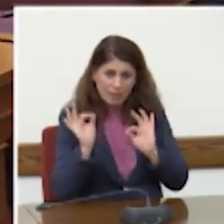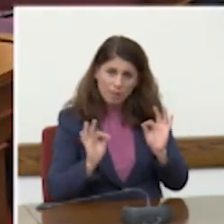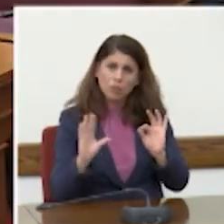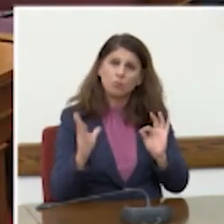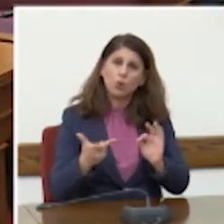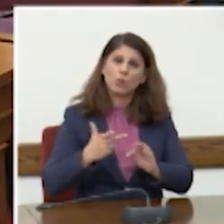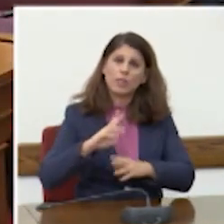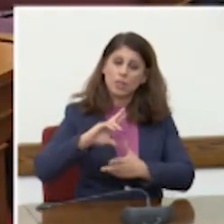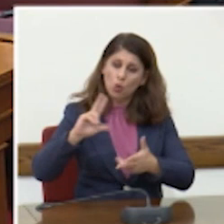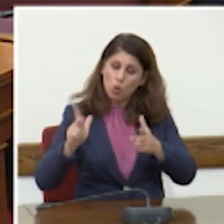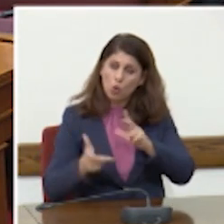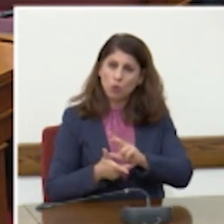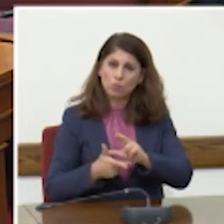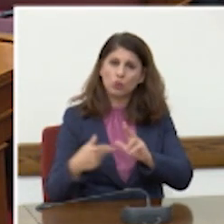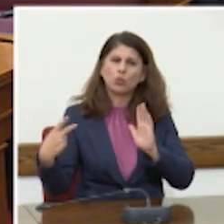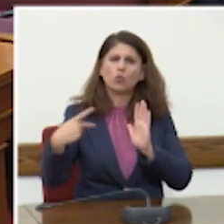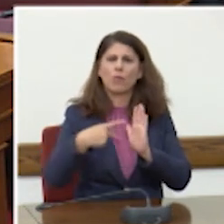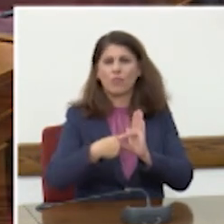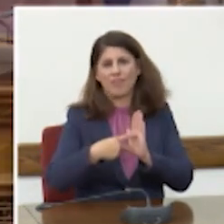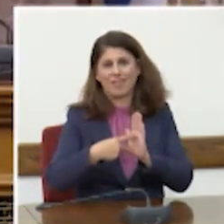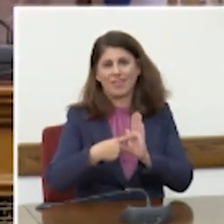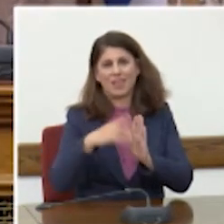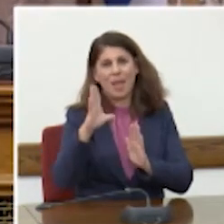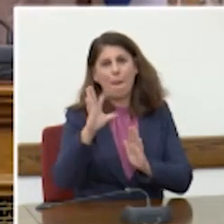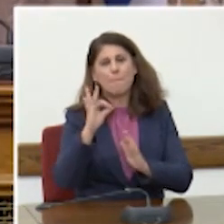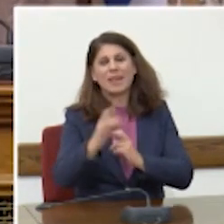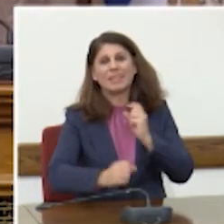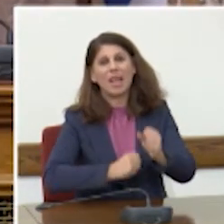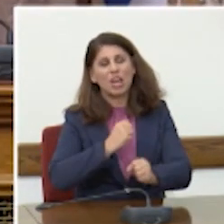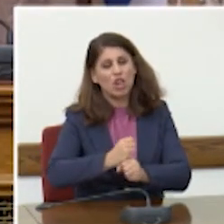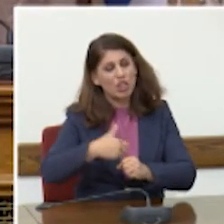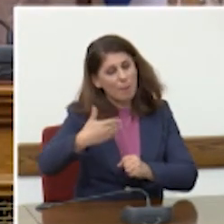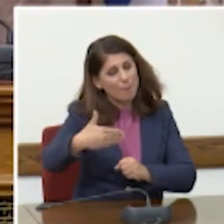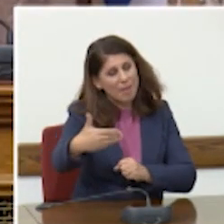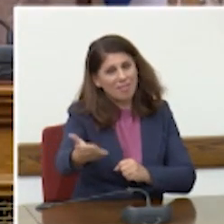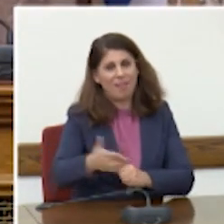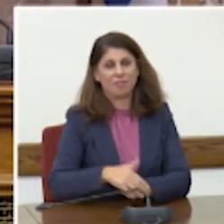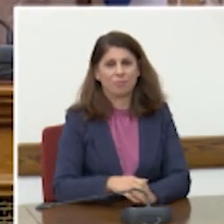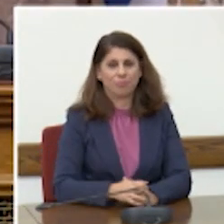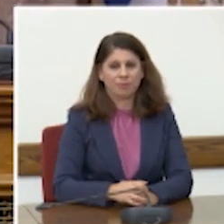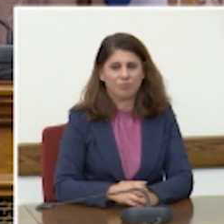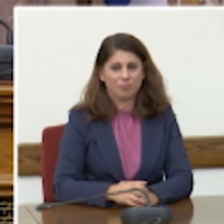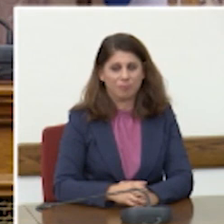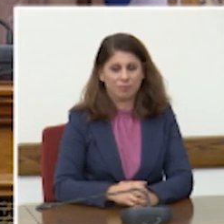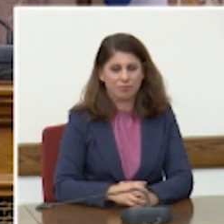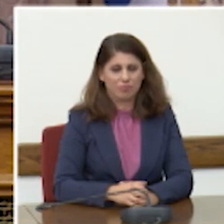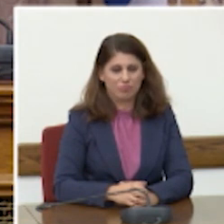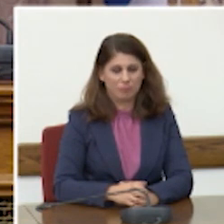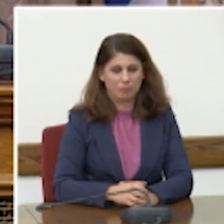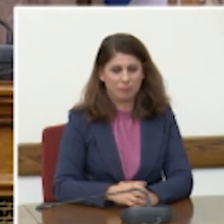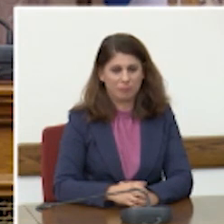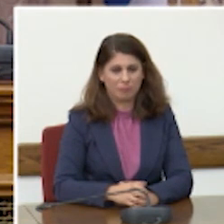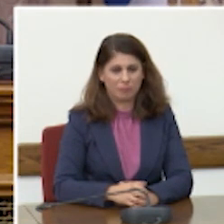κόσμος το 2000, 50 χρόνια δηλαδή, στο μέλλον. Στις σελίδες του